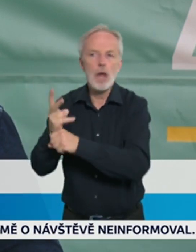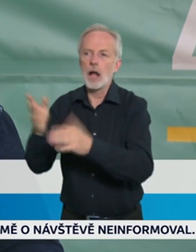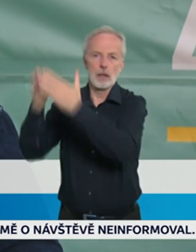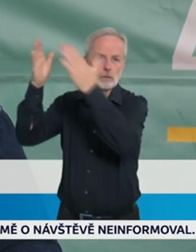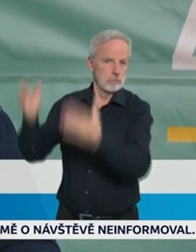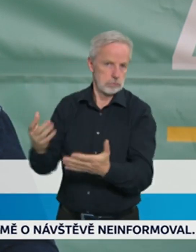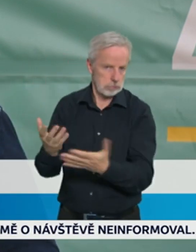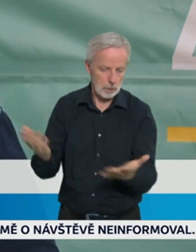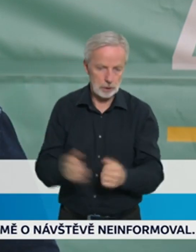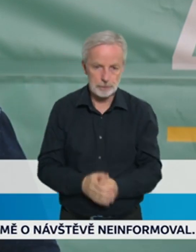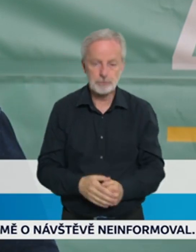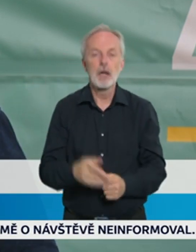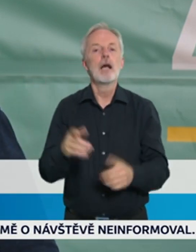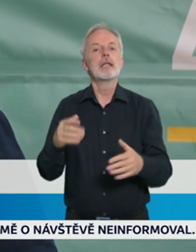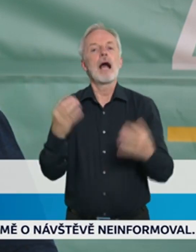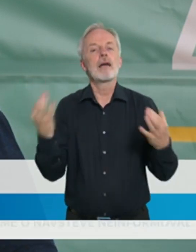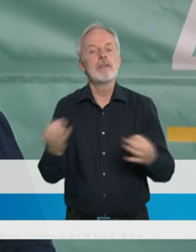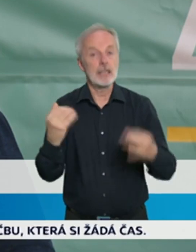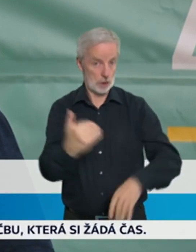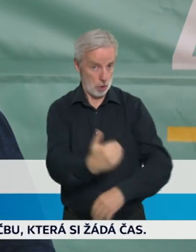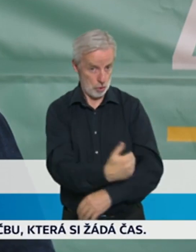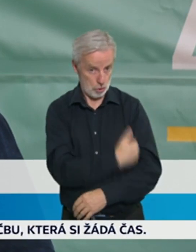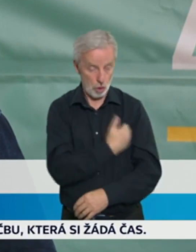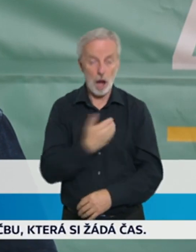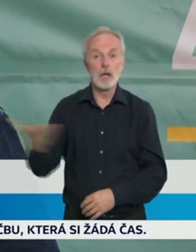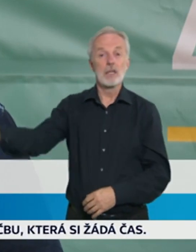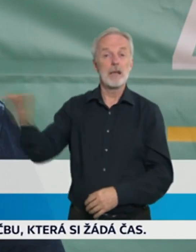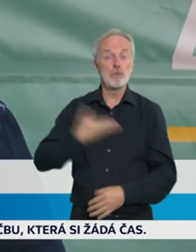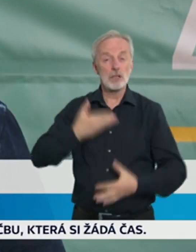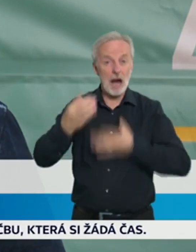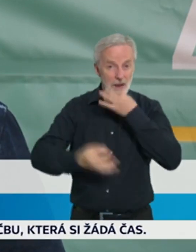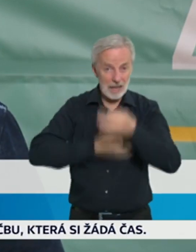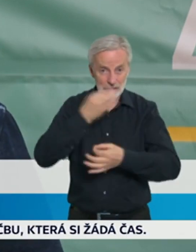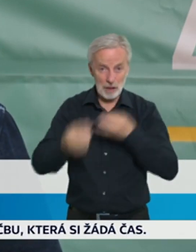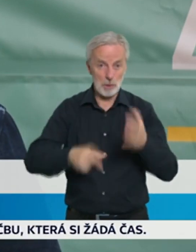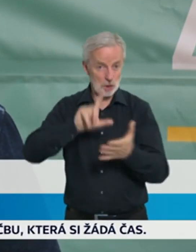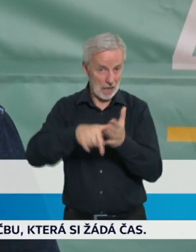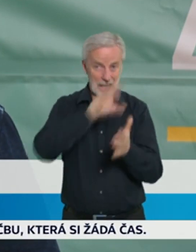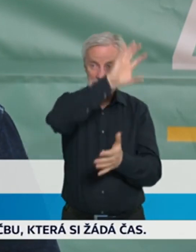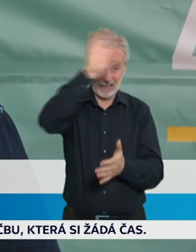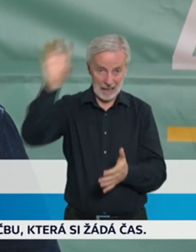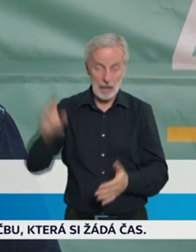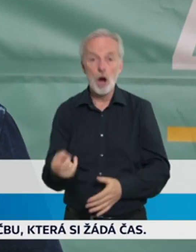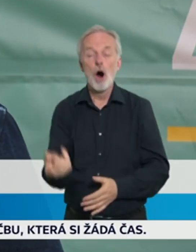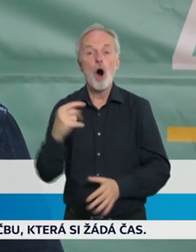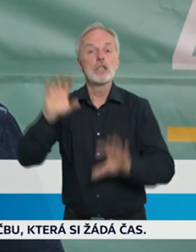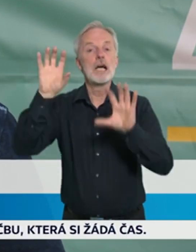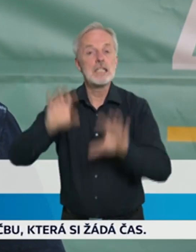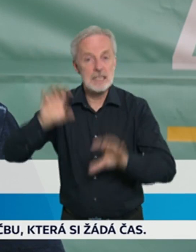dnešnímu dní, tak jak vykázali krajské hygienické stanice, bylo od září zjištěno